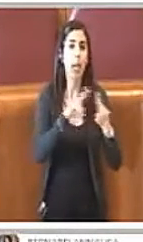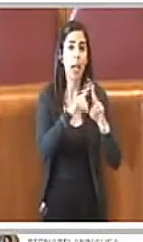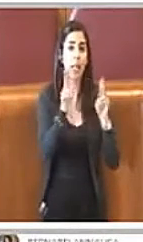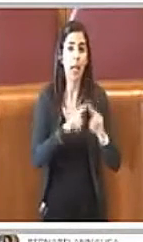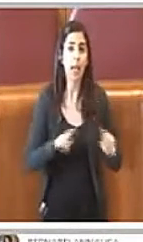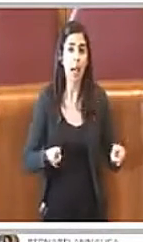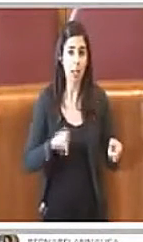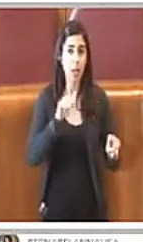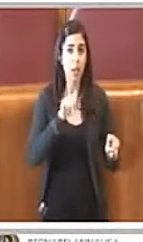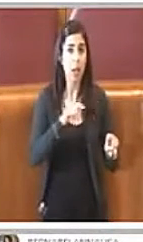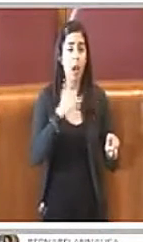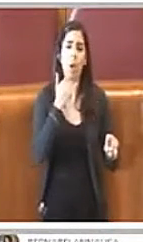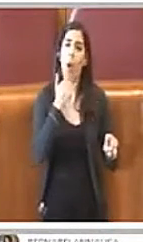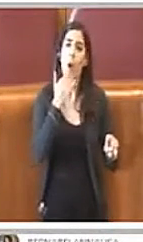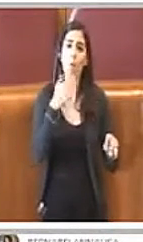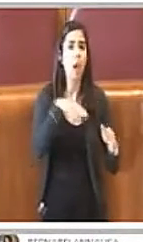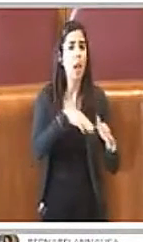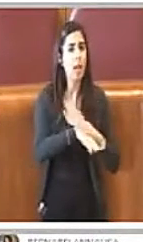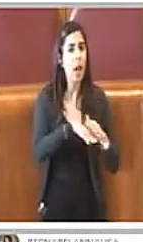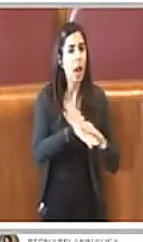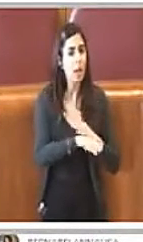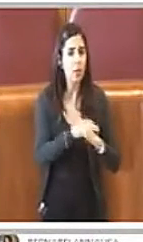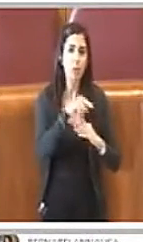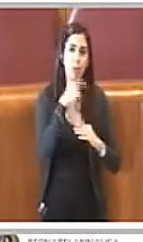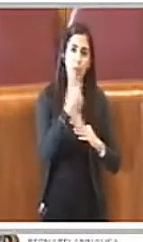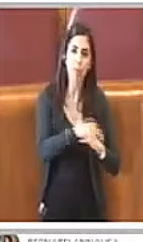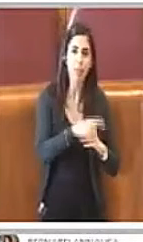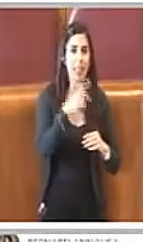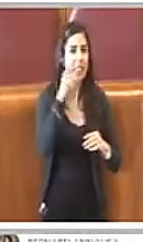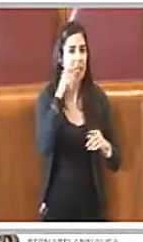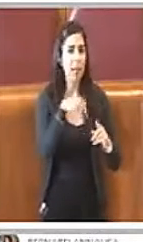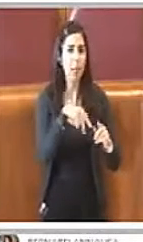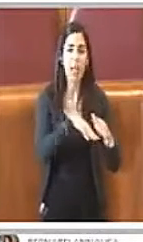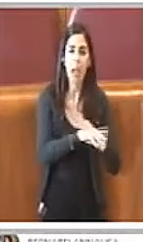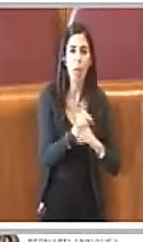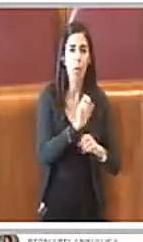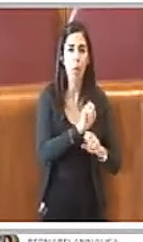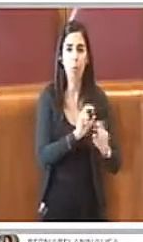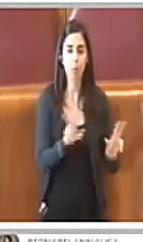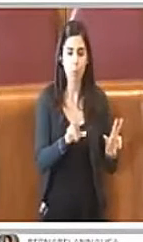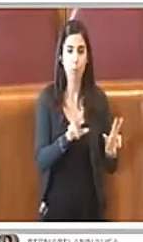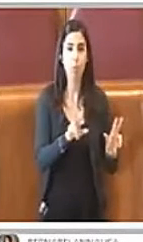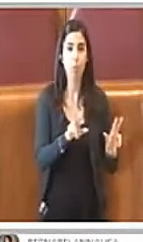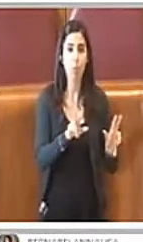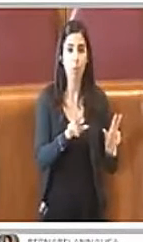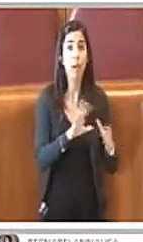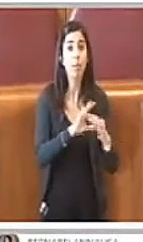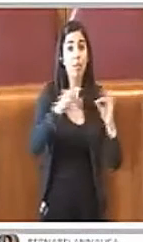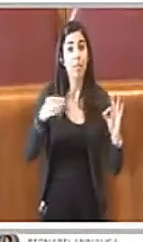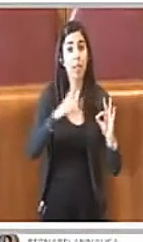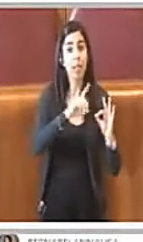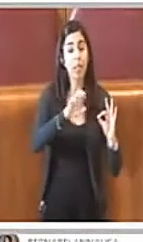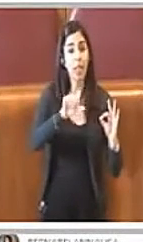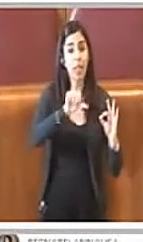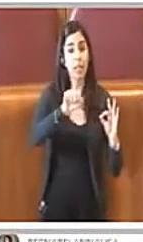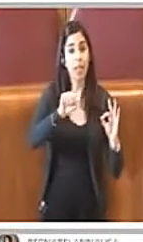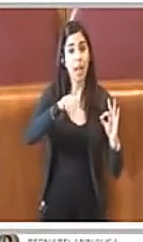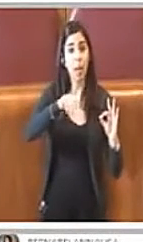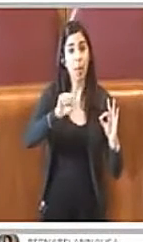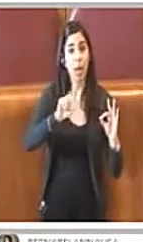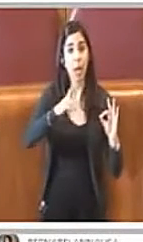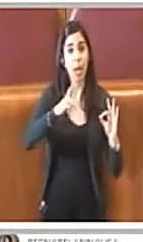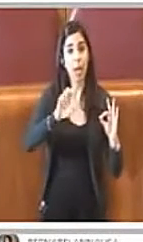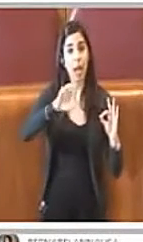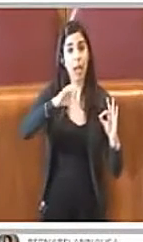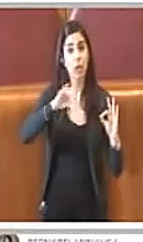di non tenere nascosti ed impuniti questi crimini. L'espressione des aparecidos letteralmente scomparsi si